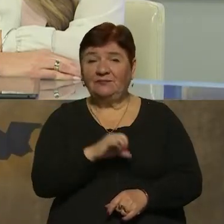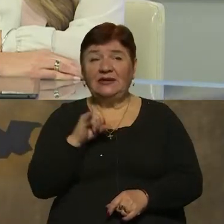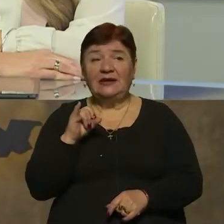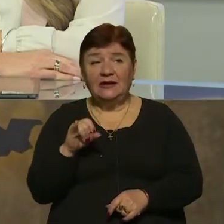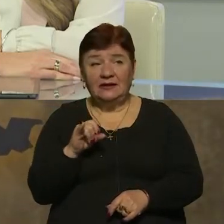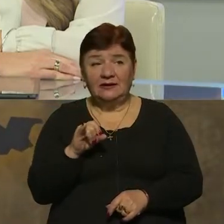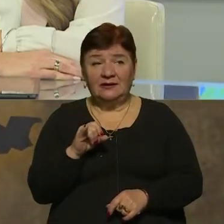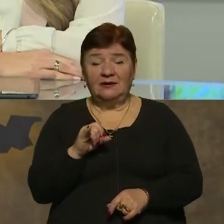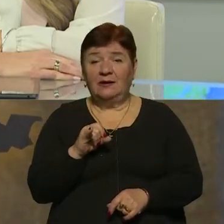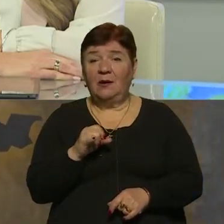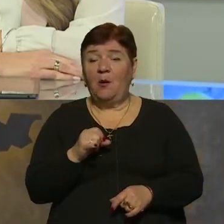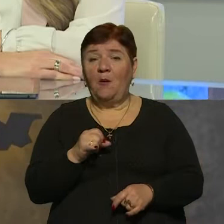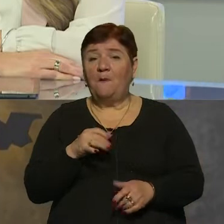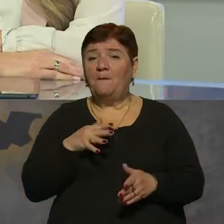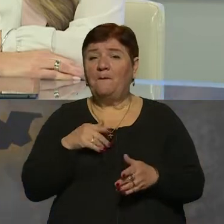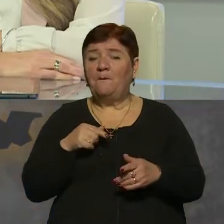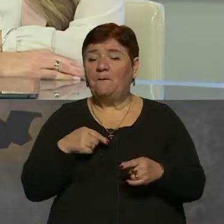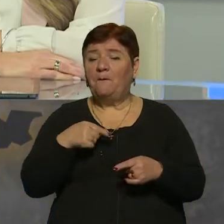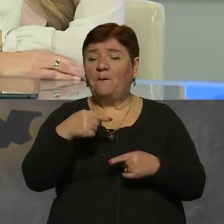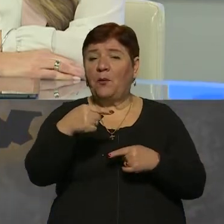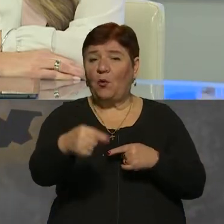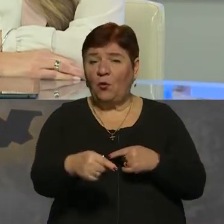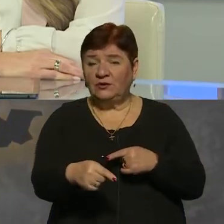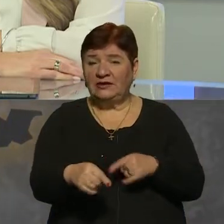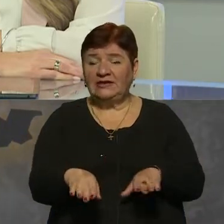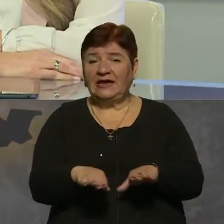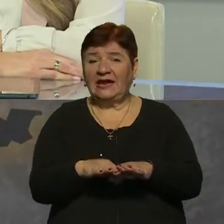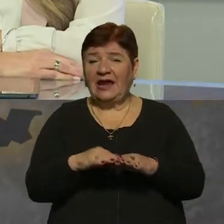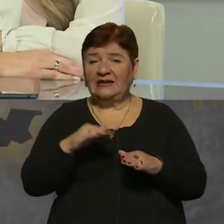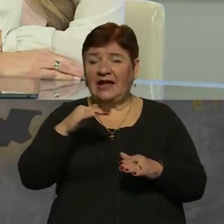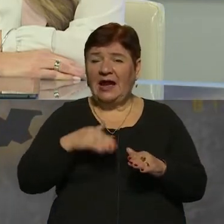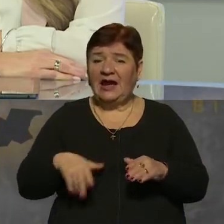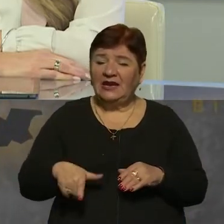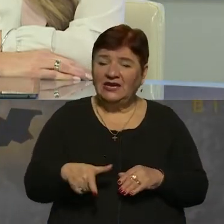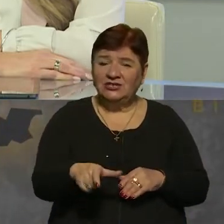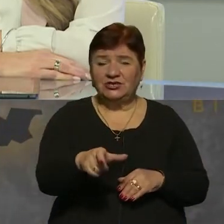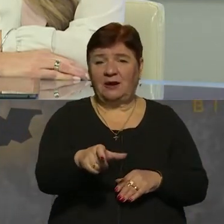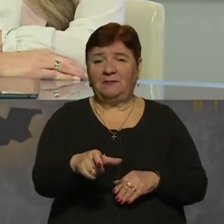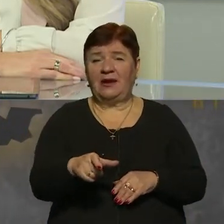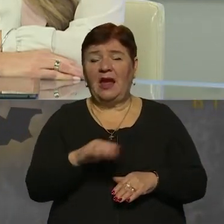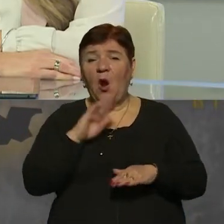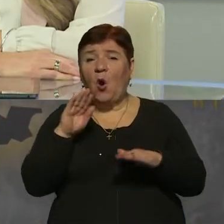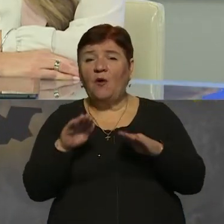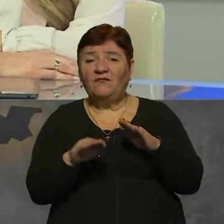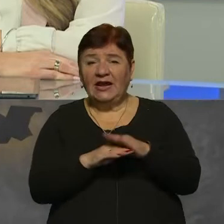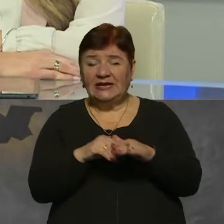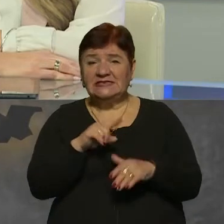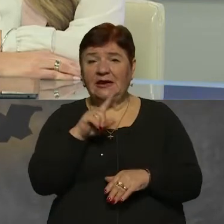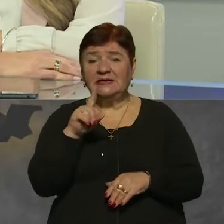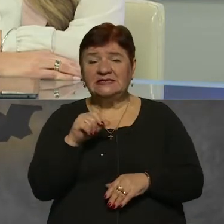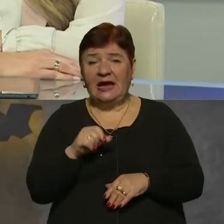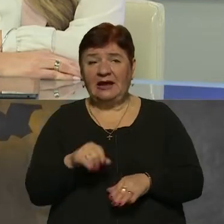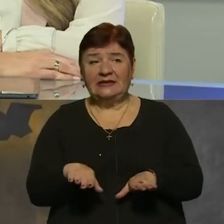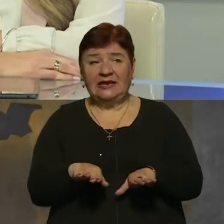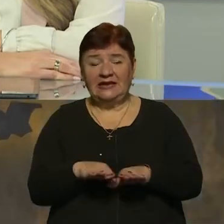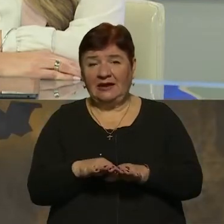проходить малими висотами, річками, ховається за гурби